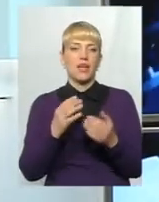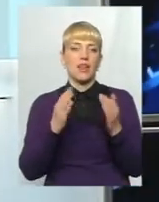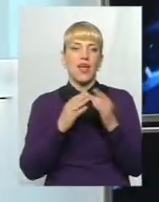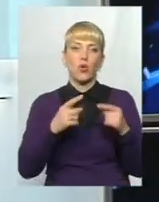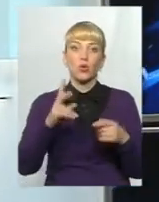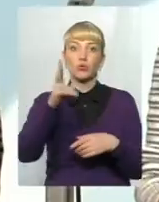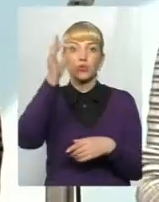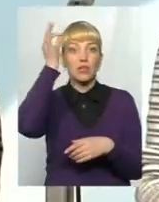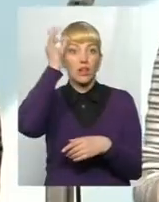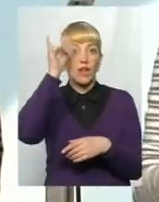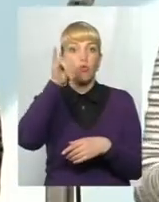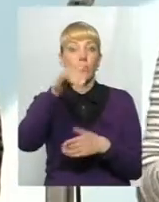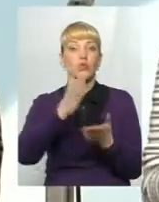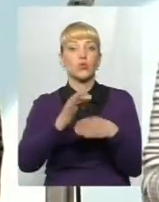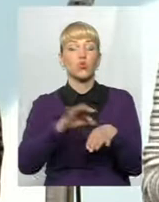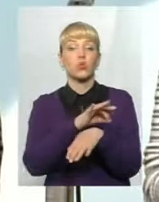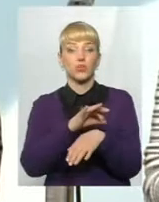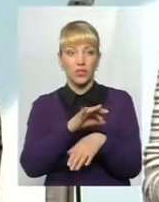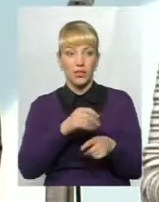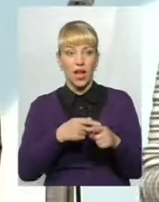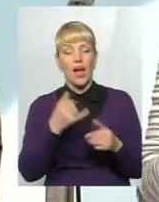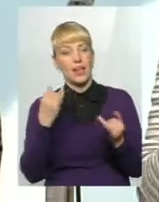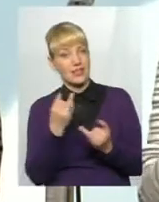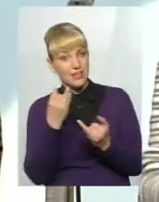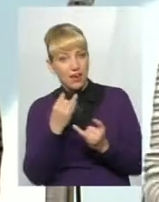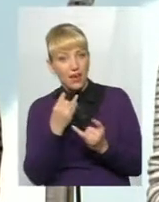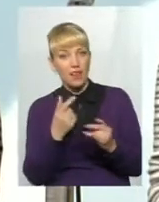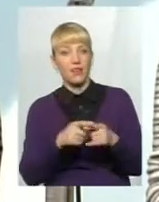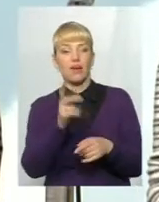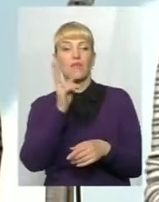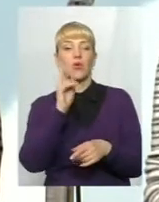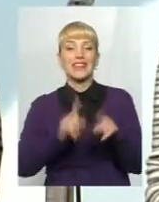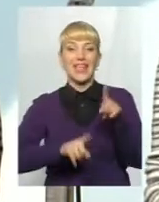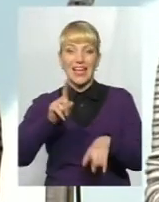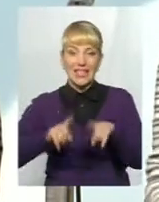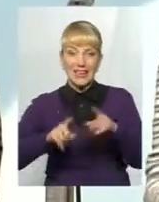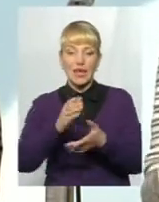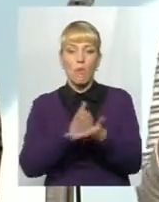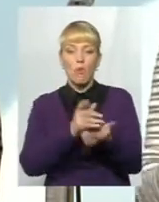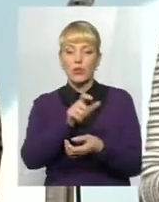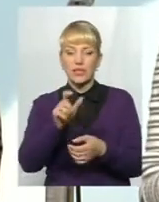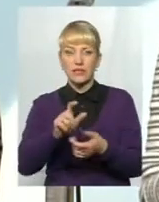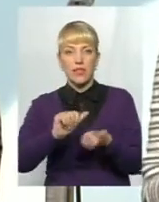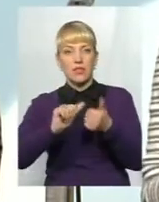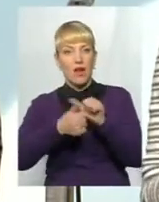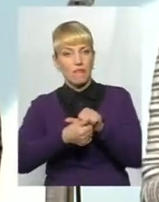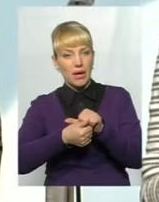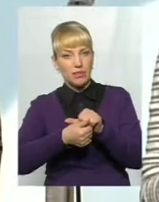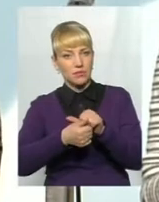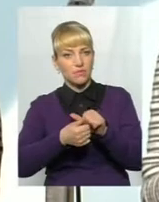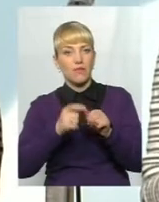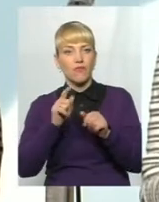де хто згадував. Зараз, до речі, цікава тенденція. Зараз деякі посадовці, вони навпаки, засвоюють оці